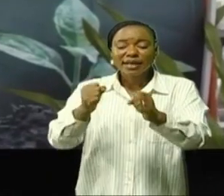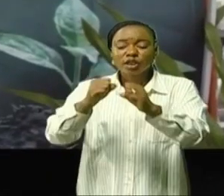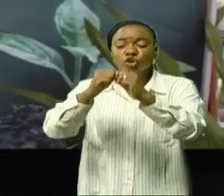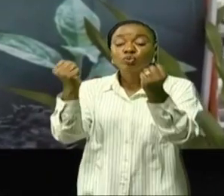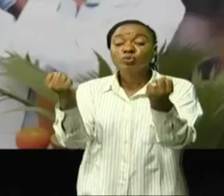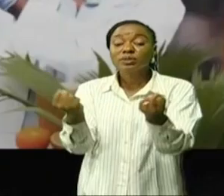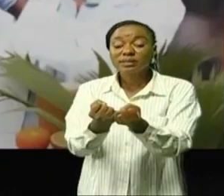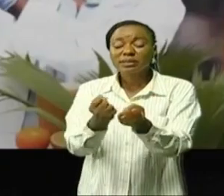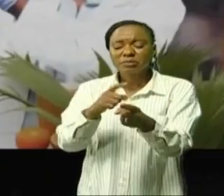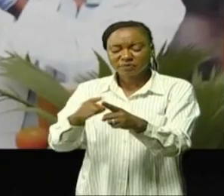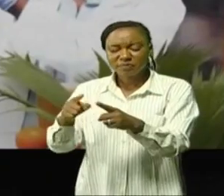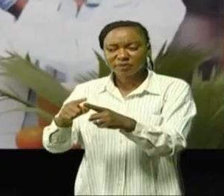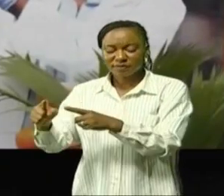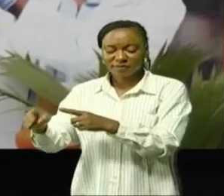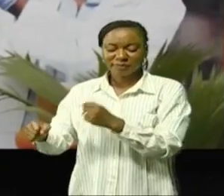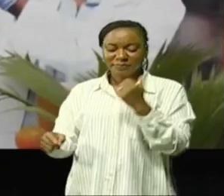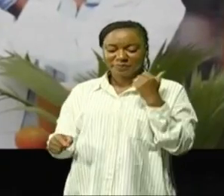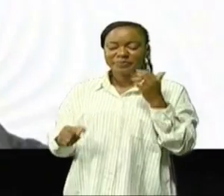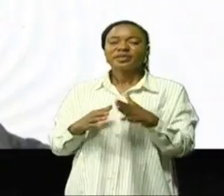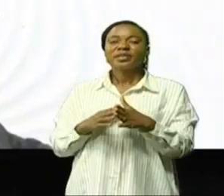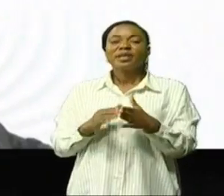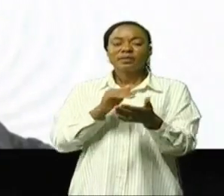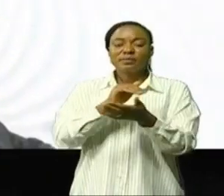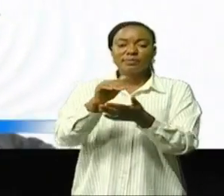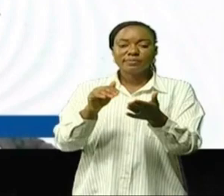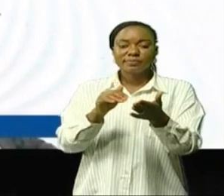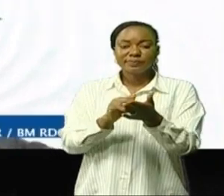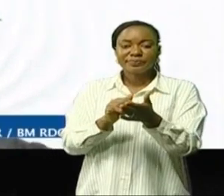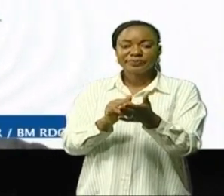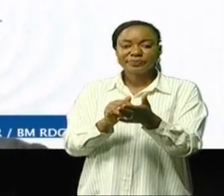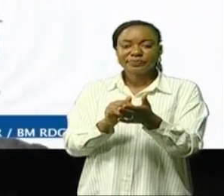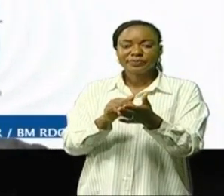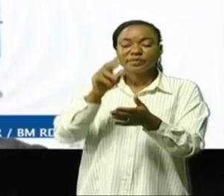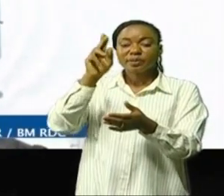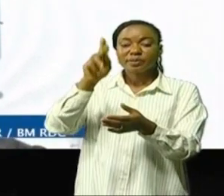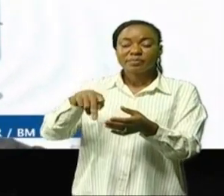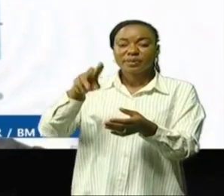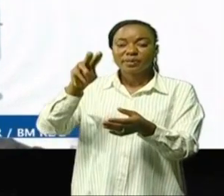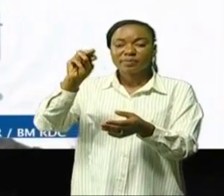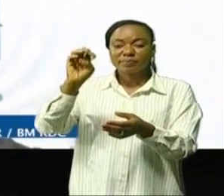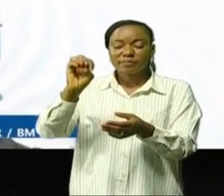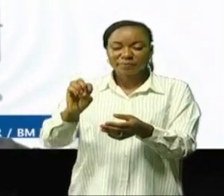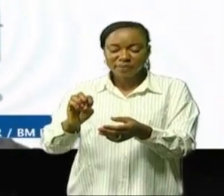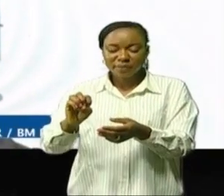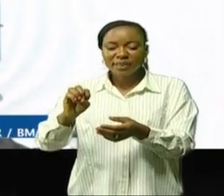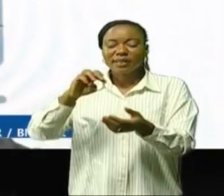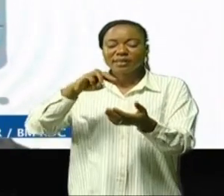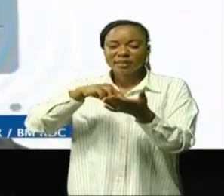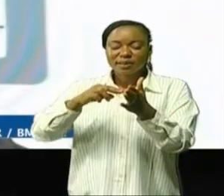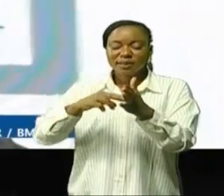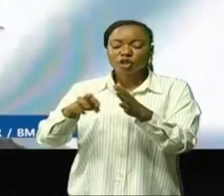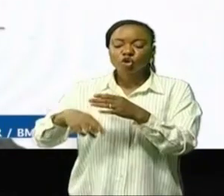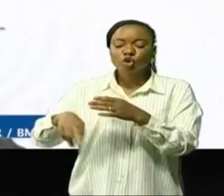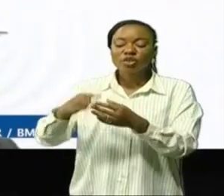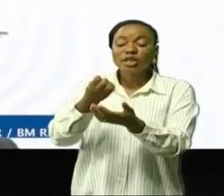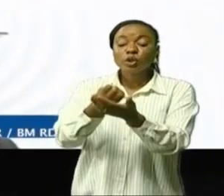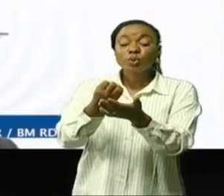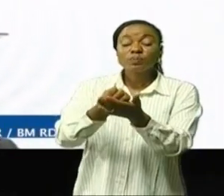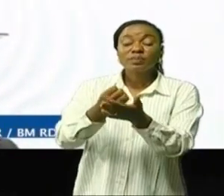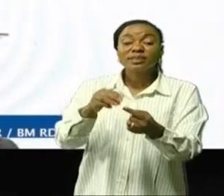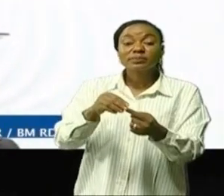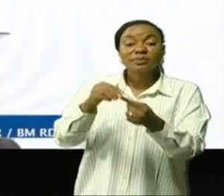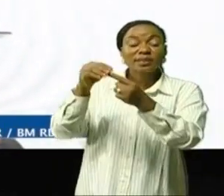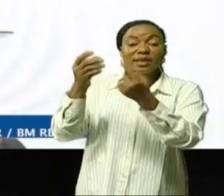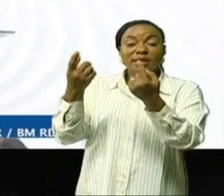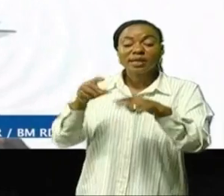secteurs variés le centre de PME le trouve en mi-chemin entre l'incubateur et la zone économique spéciale et si